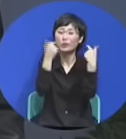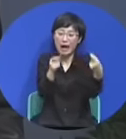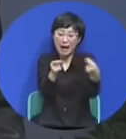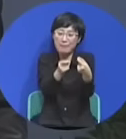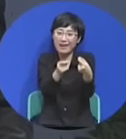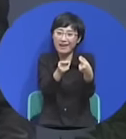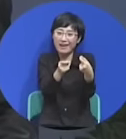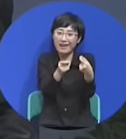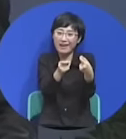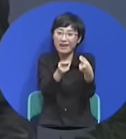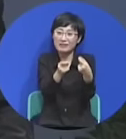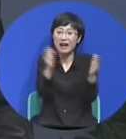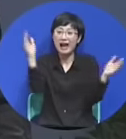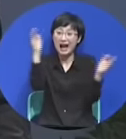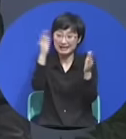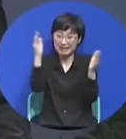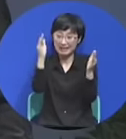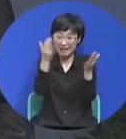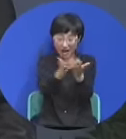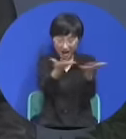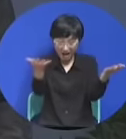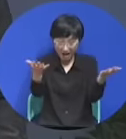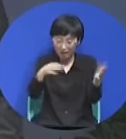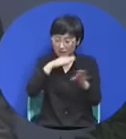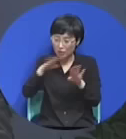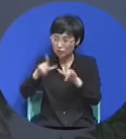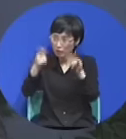학생이 시키면 학생이 내가 가겠다 이거지요